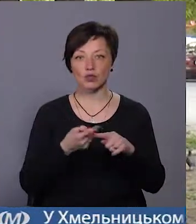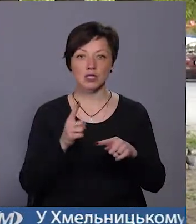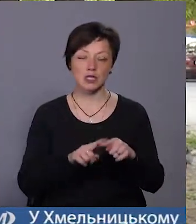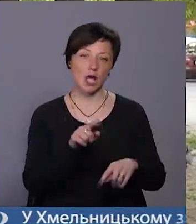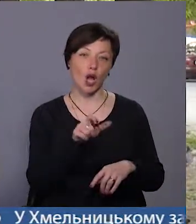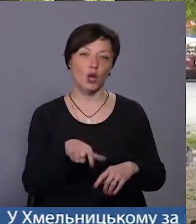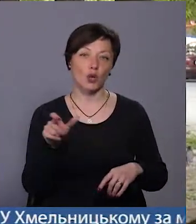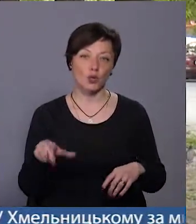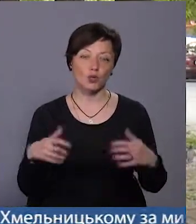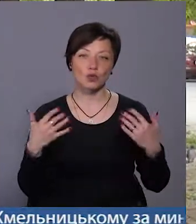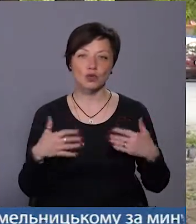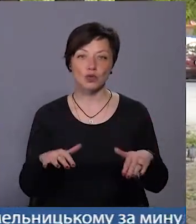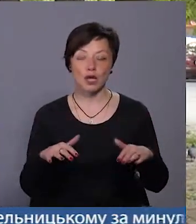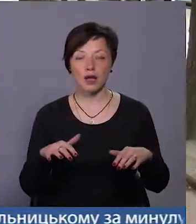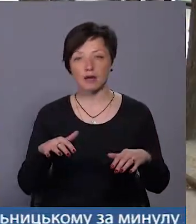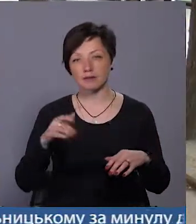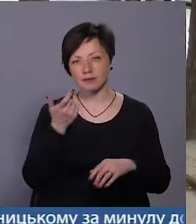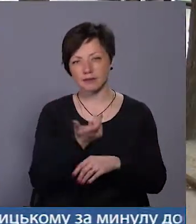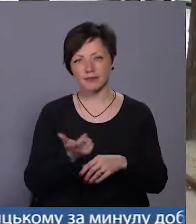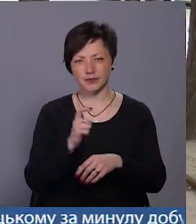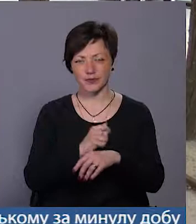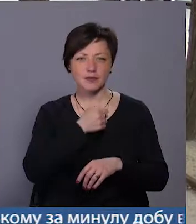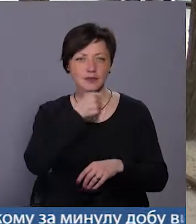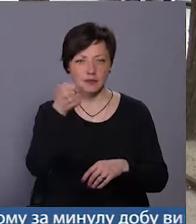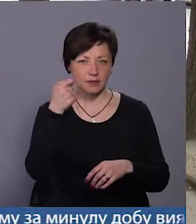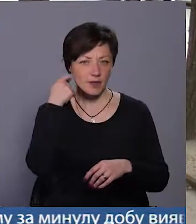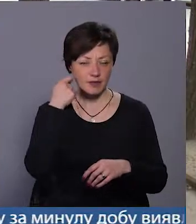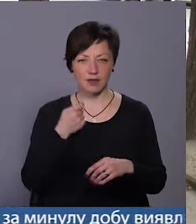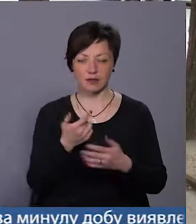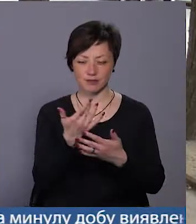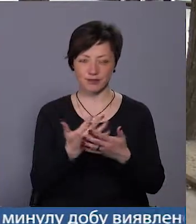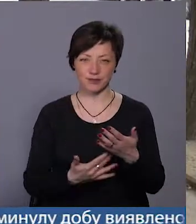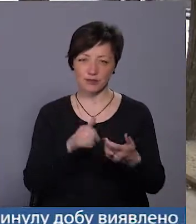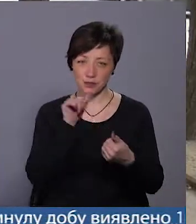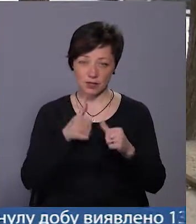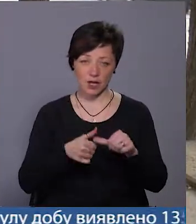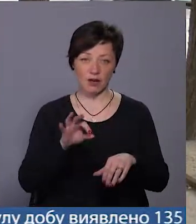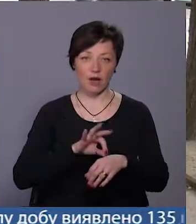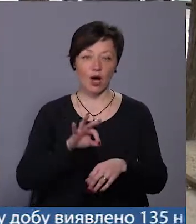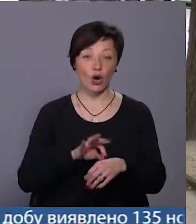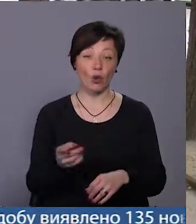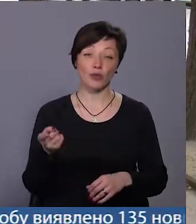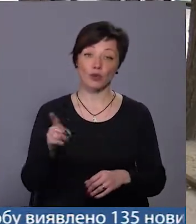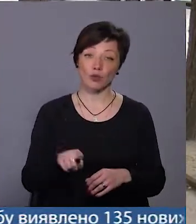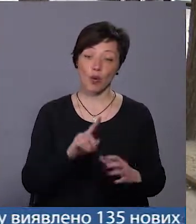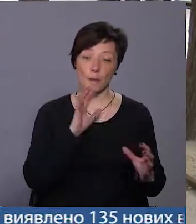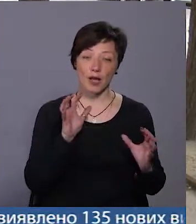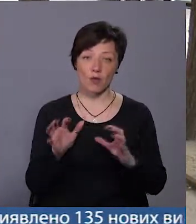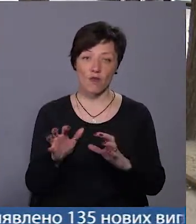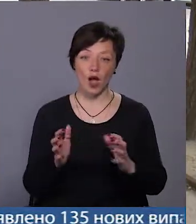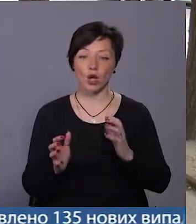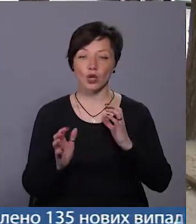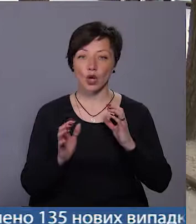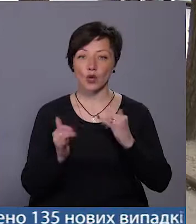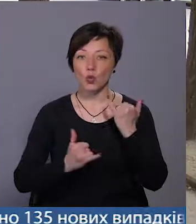вже глибоко похилого віку, з цим букетом хвороб. Тому піклування, турбота